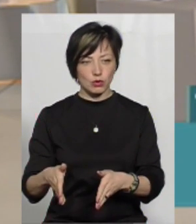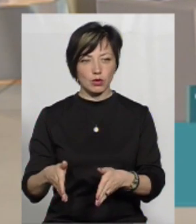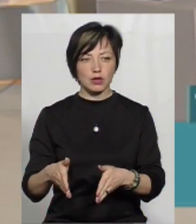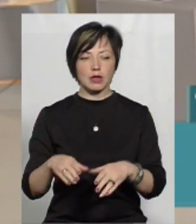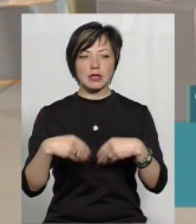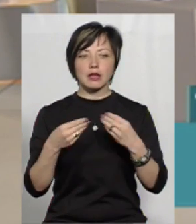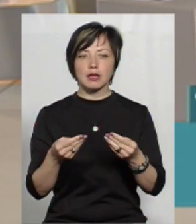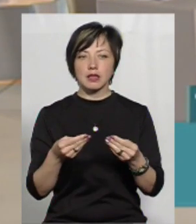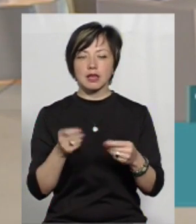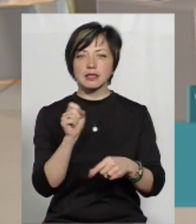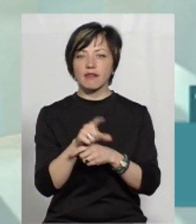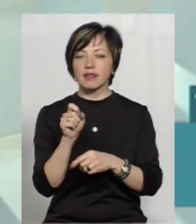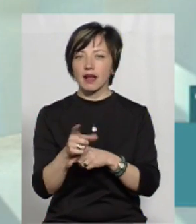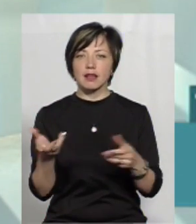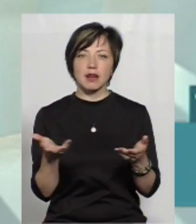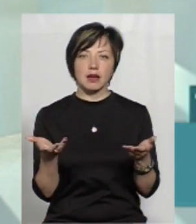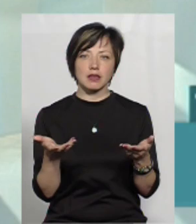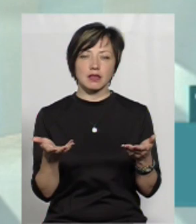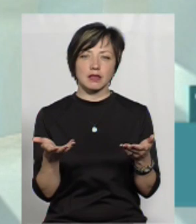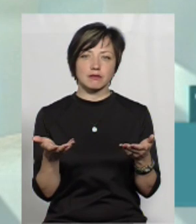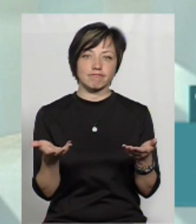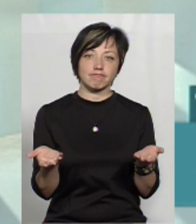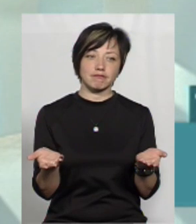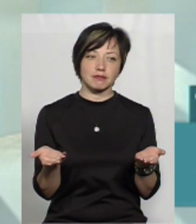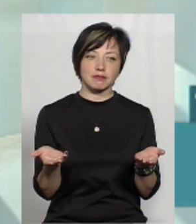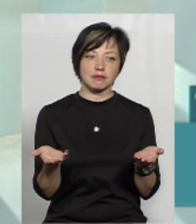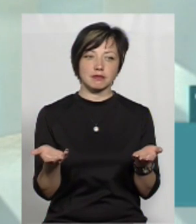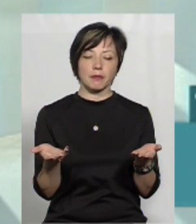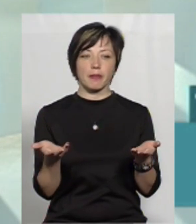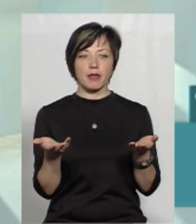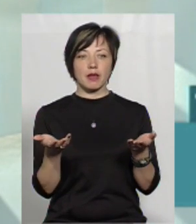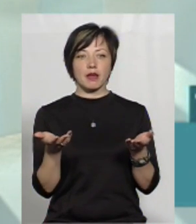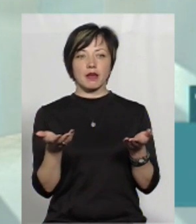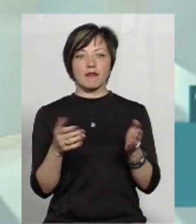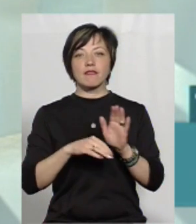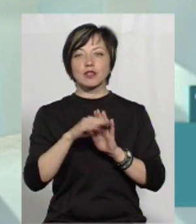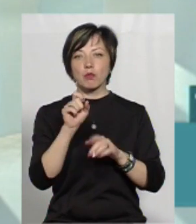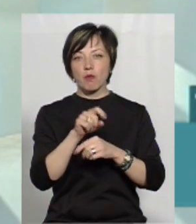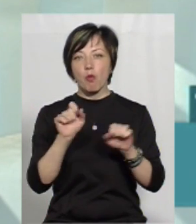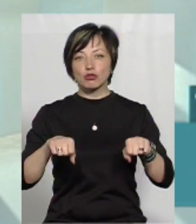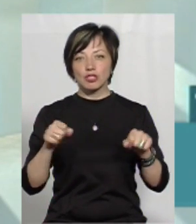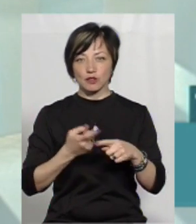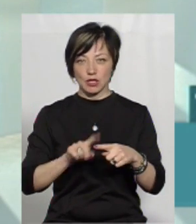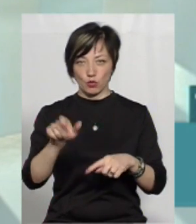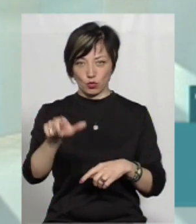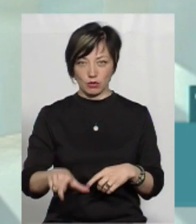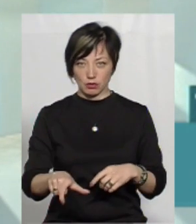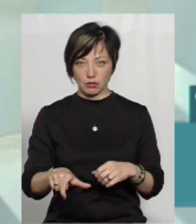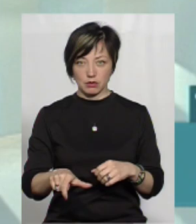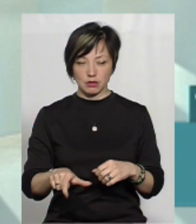надання якихось завдань, які, ну, вище повноважень цієї людини, або